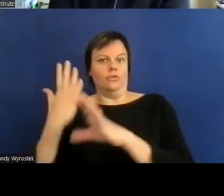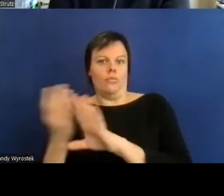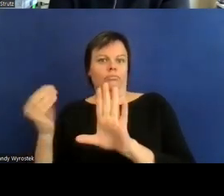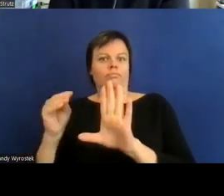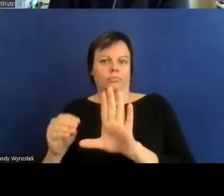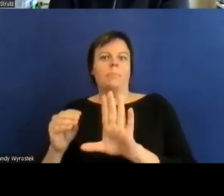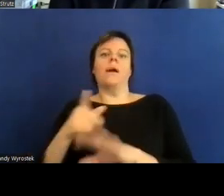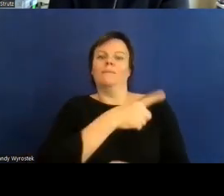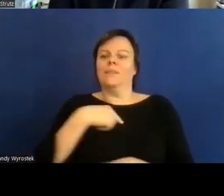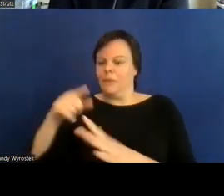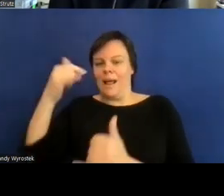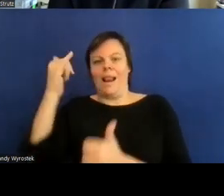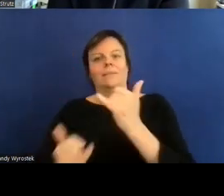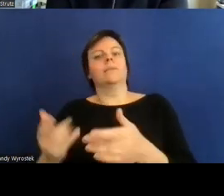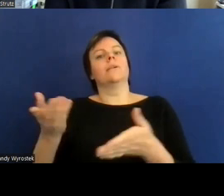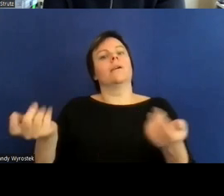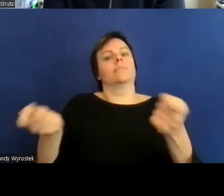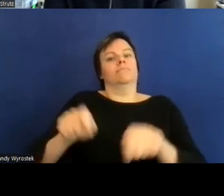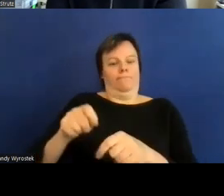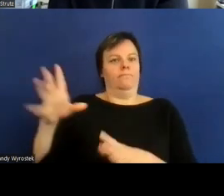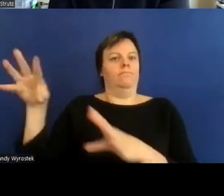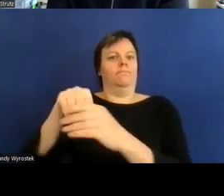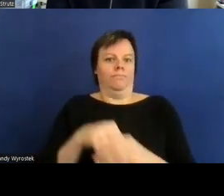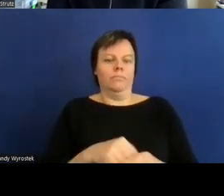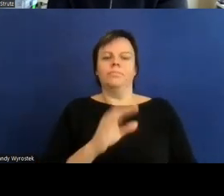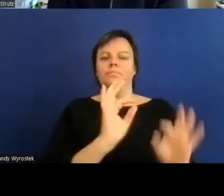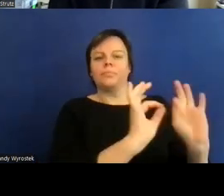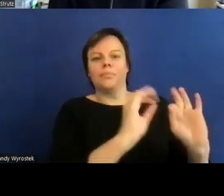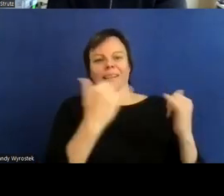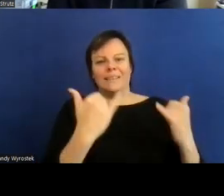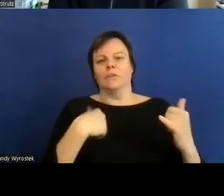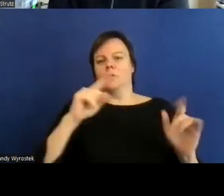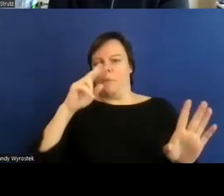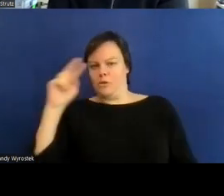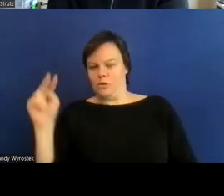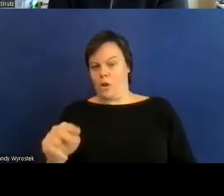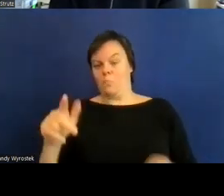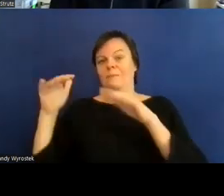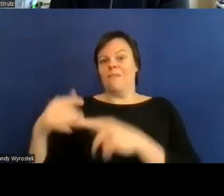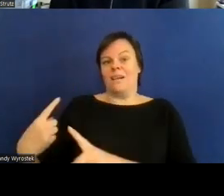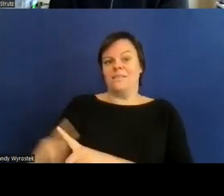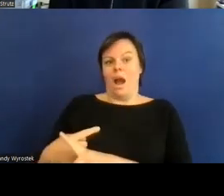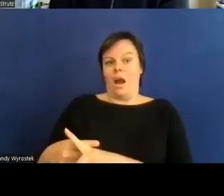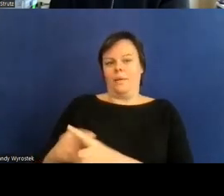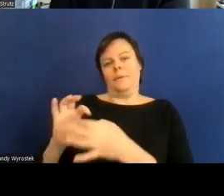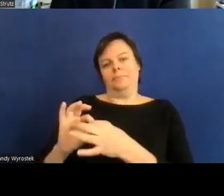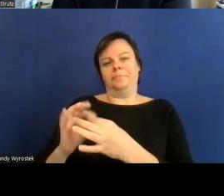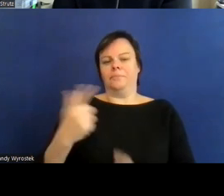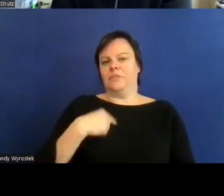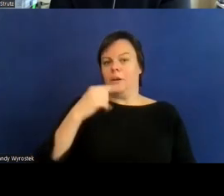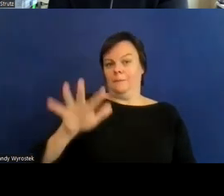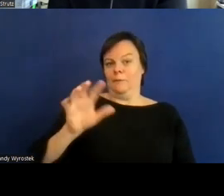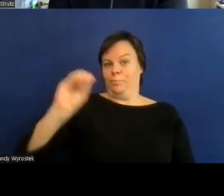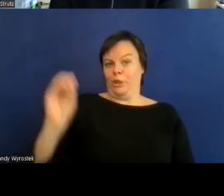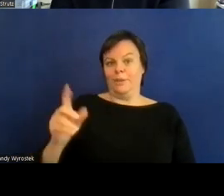deutschen bevölkerung haben eine amtlich anerkannte form der der behinderung dann ist